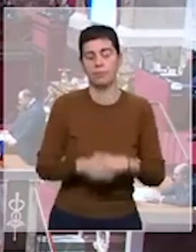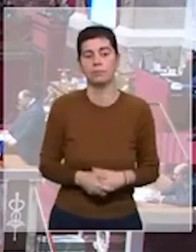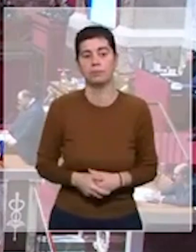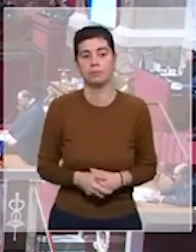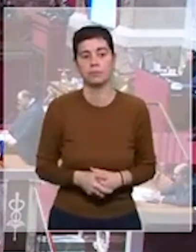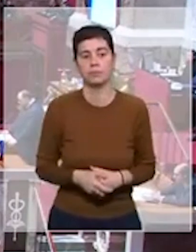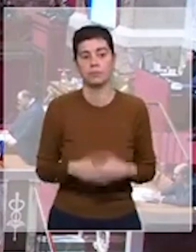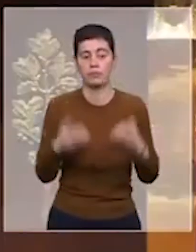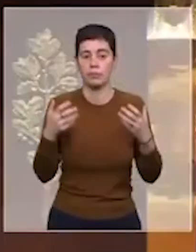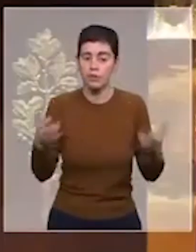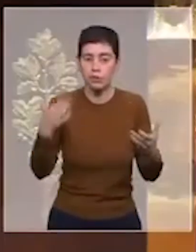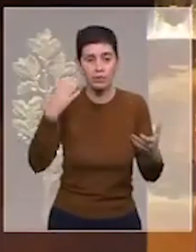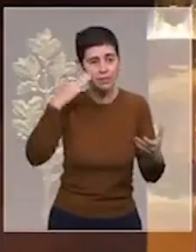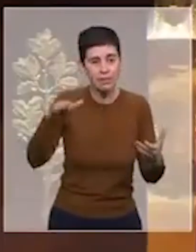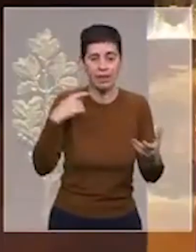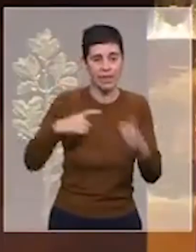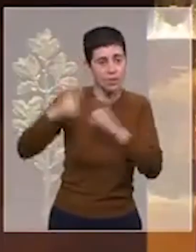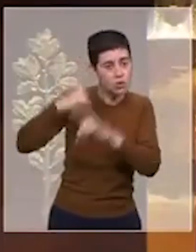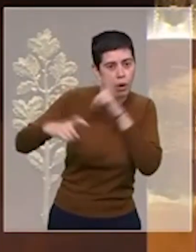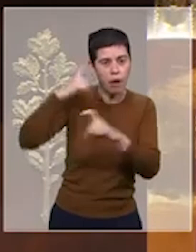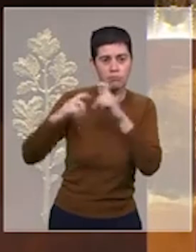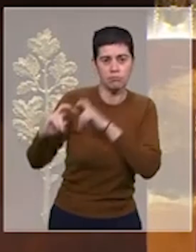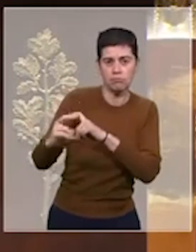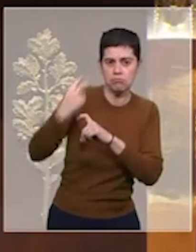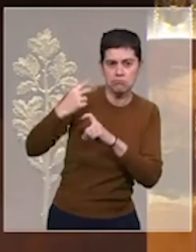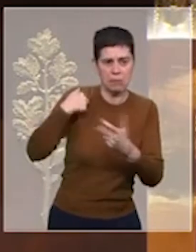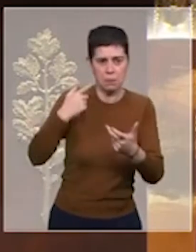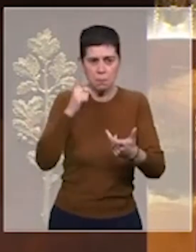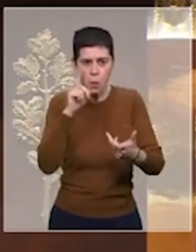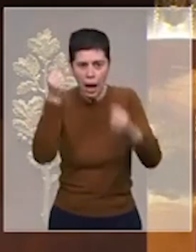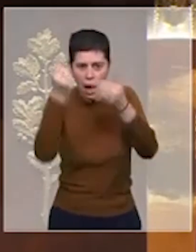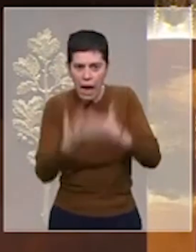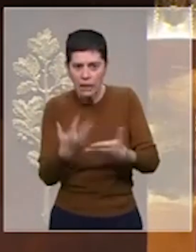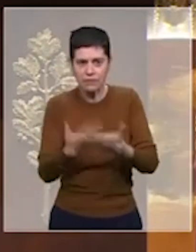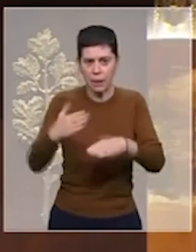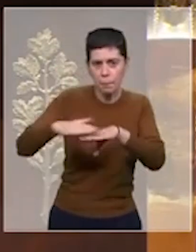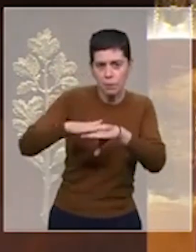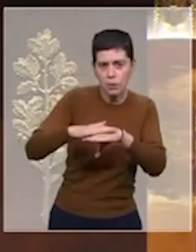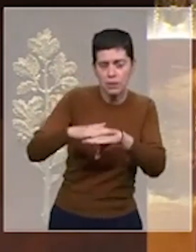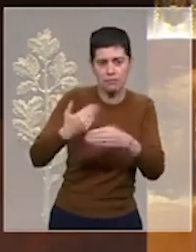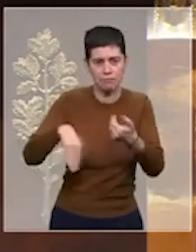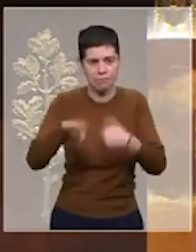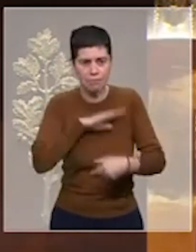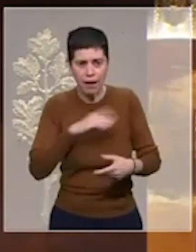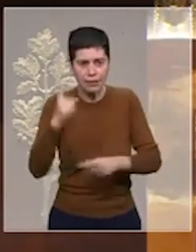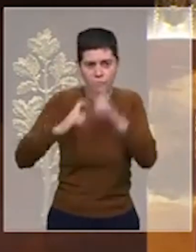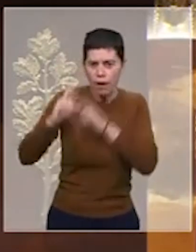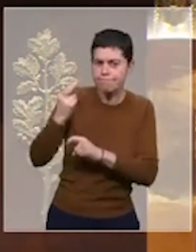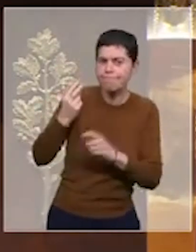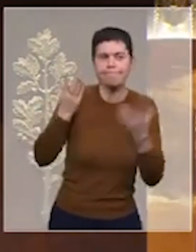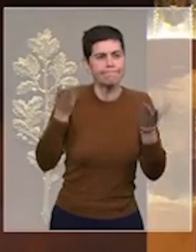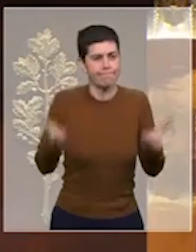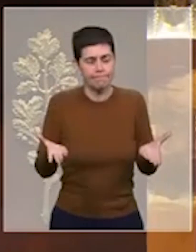recourons souvent à l'histoire, nous y cherchons les explications de ce qui se passe et de ce qui nous arrive aujourd'hui. Et je voudrais évoquer